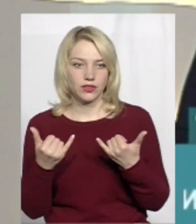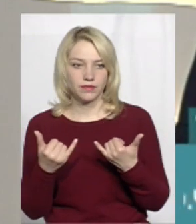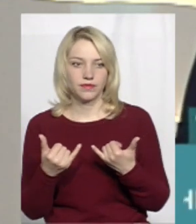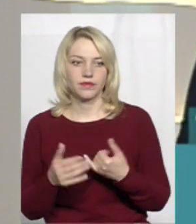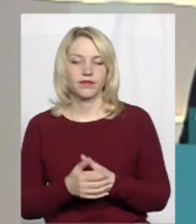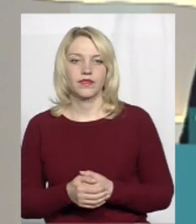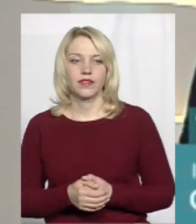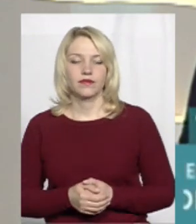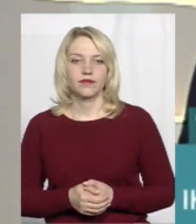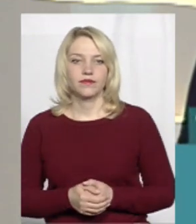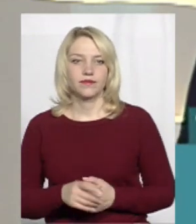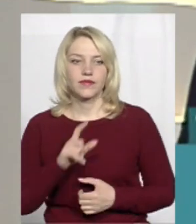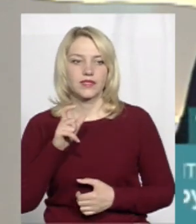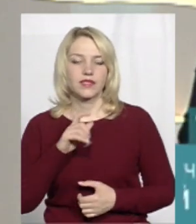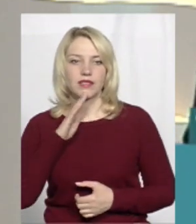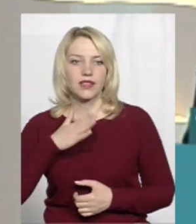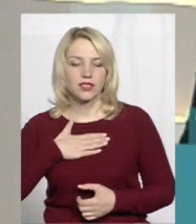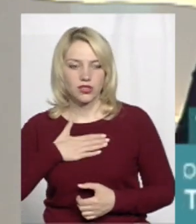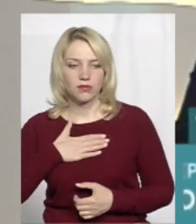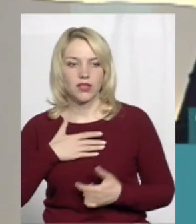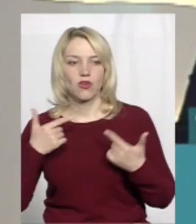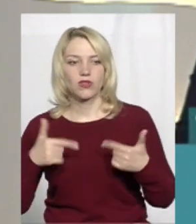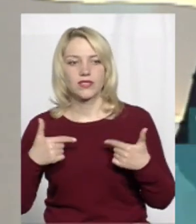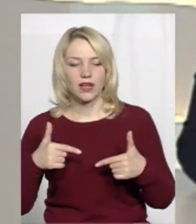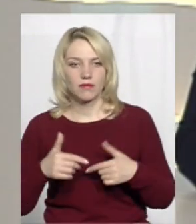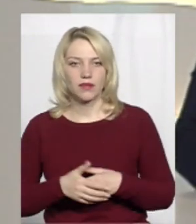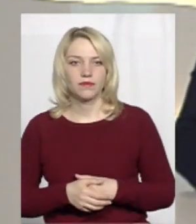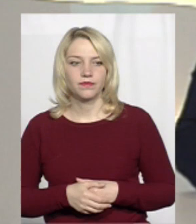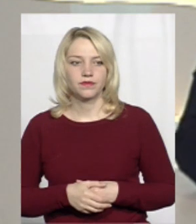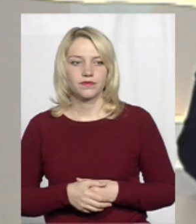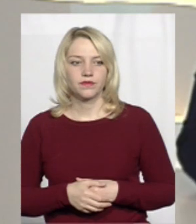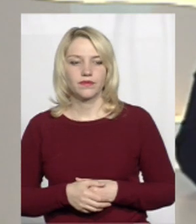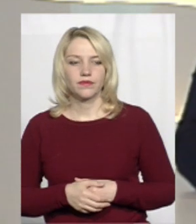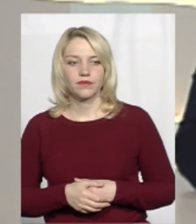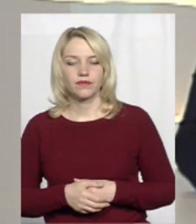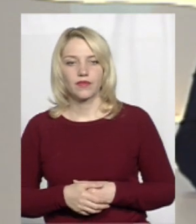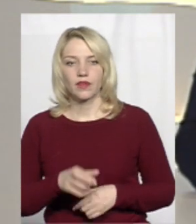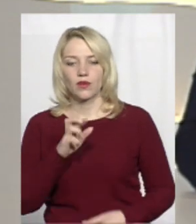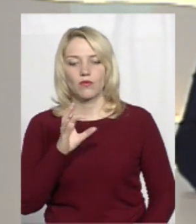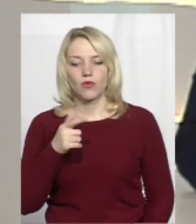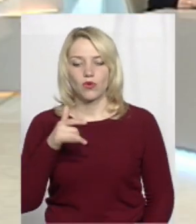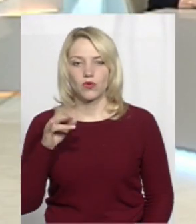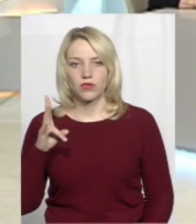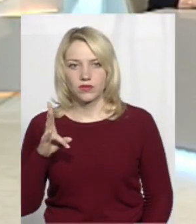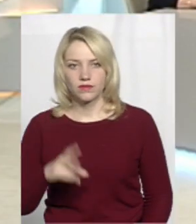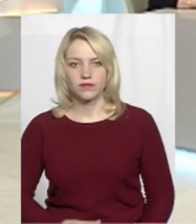з нашими гостями, паном Ігром Богуном